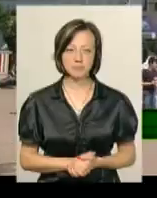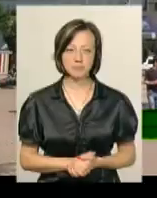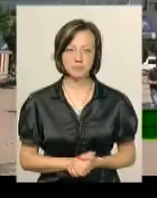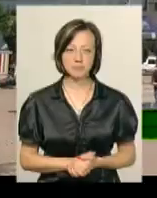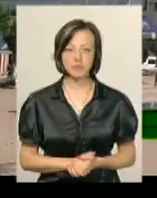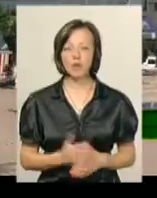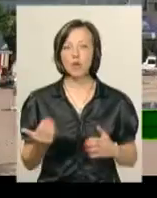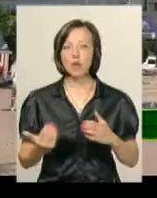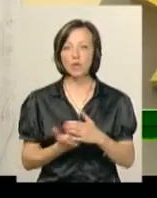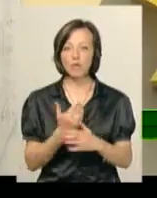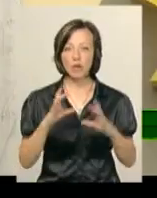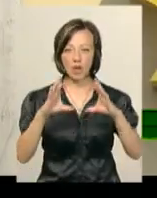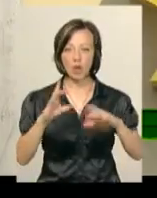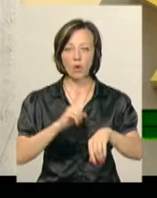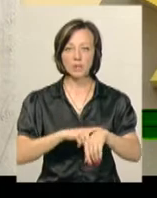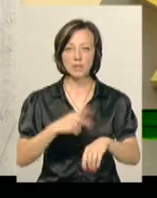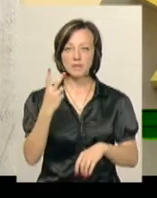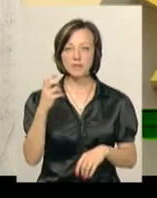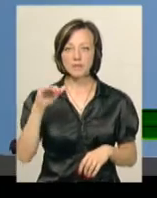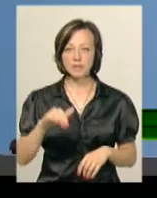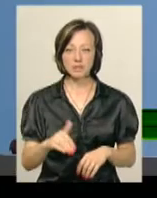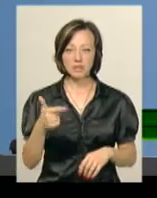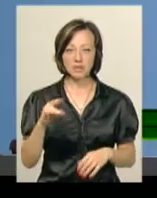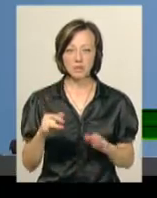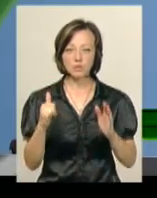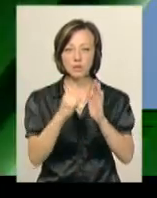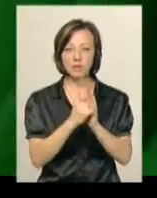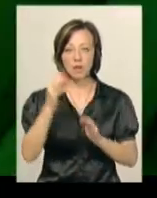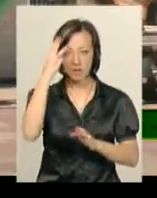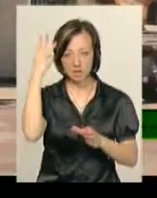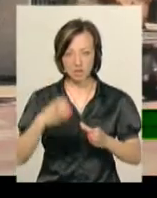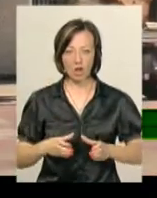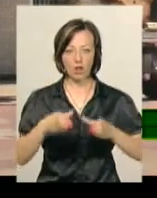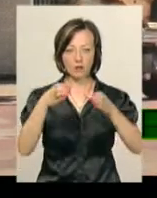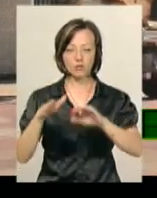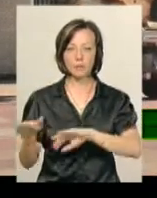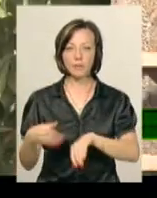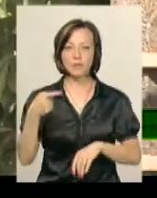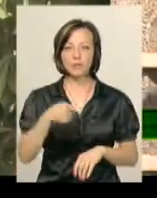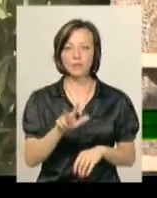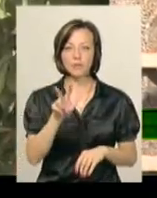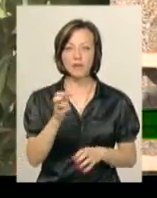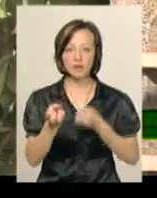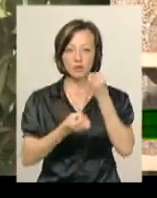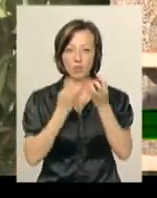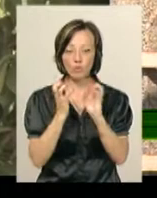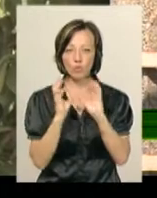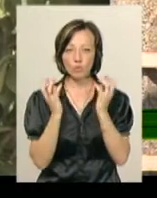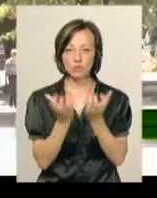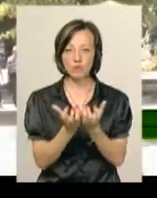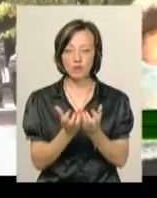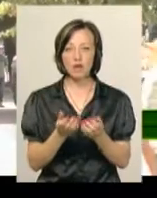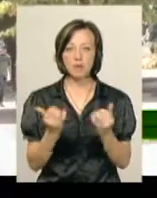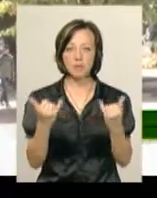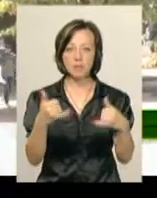Новий годинник за 200 тисяч гривень встановлять на Хмельницькій каланчі. 1300 квіткових кущів впродовж цього тижня